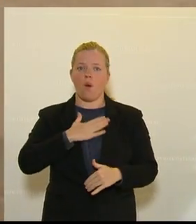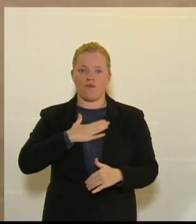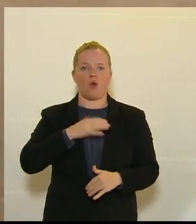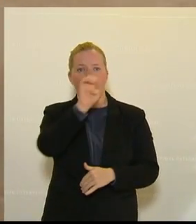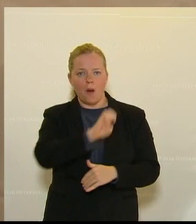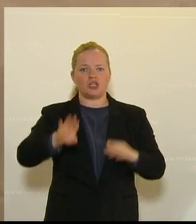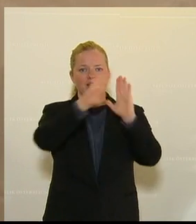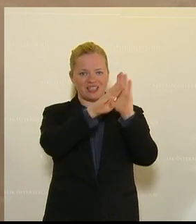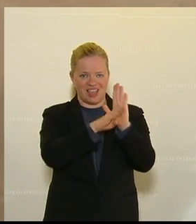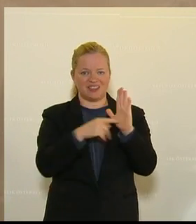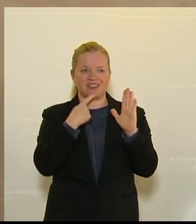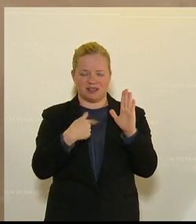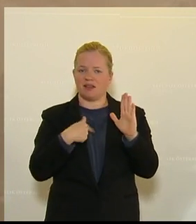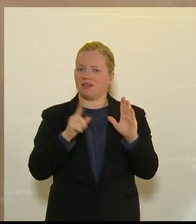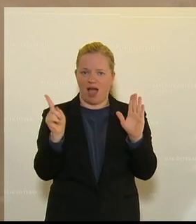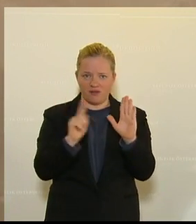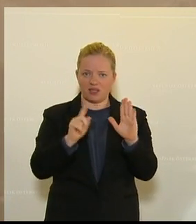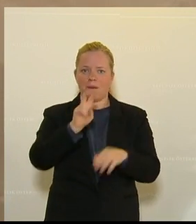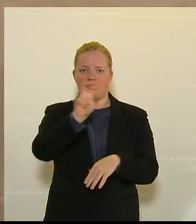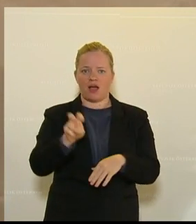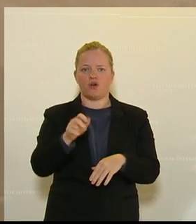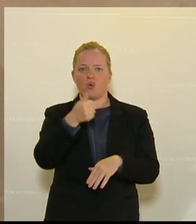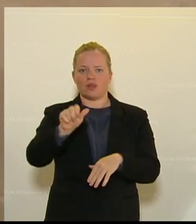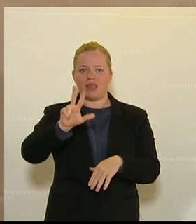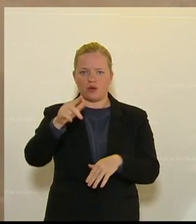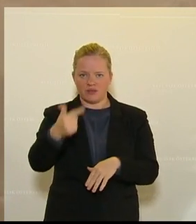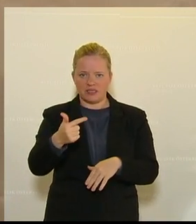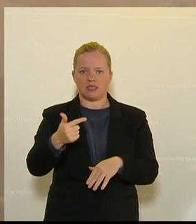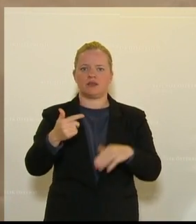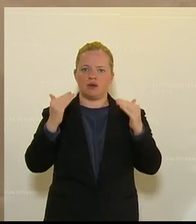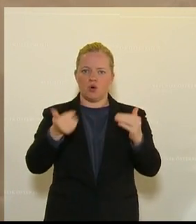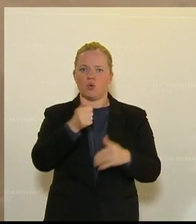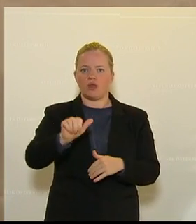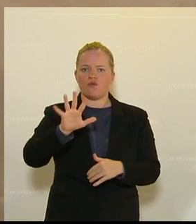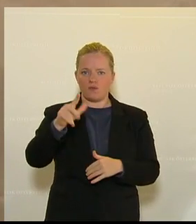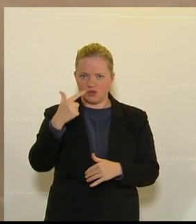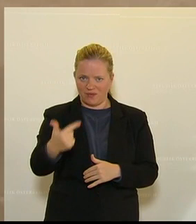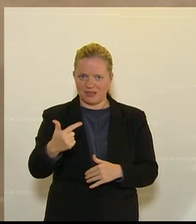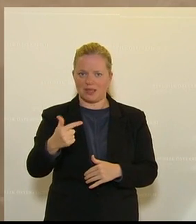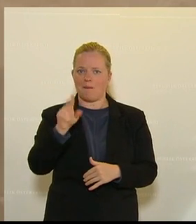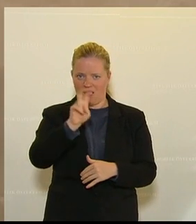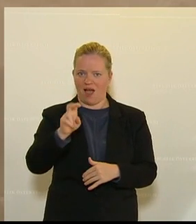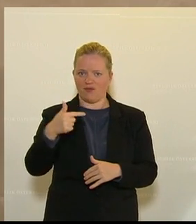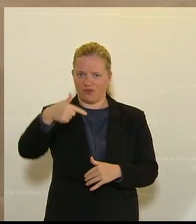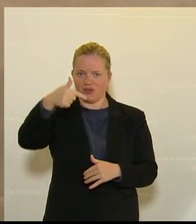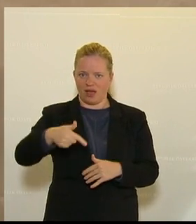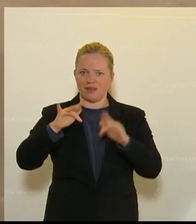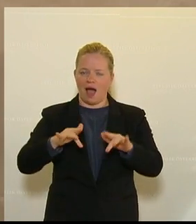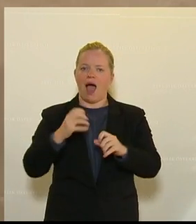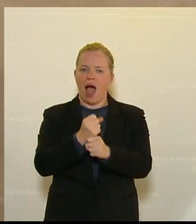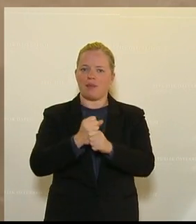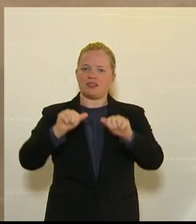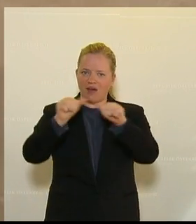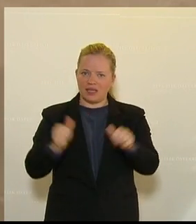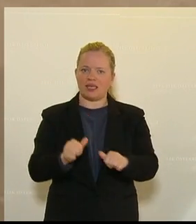europäischer Gesetzgebung gar nicht dürfte. Der Paragraf 123 und der Paragraf 125 über die Arbeitsweise der Europäischen Union